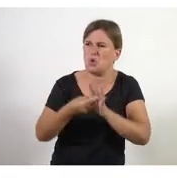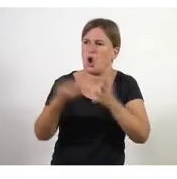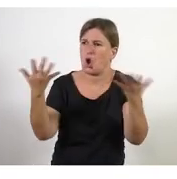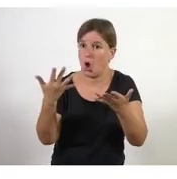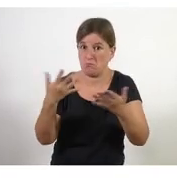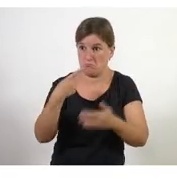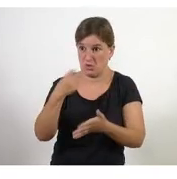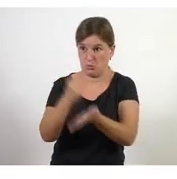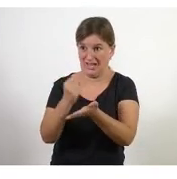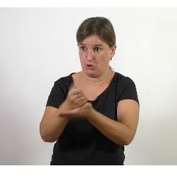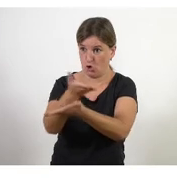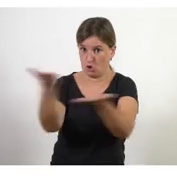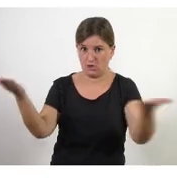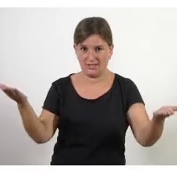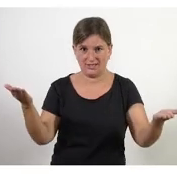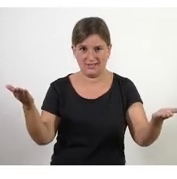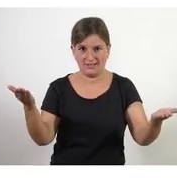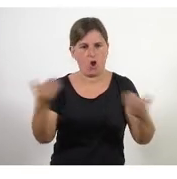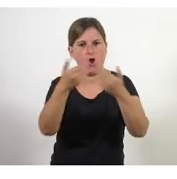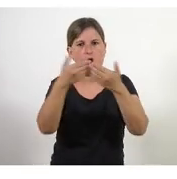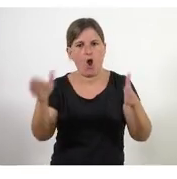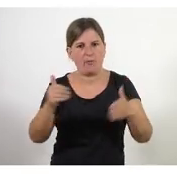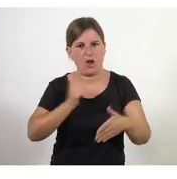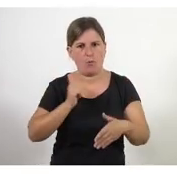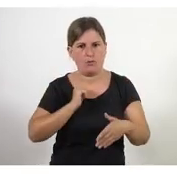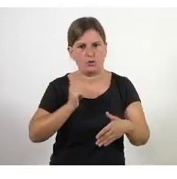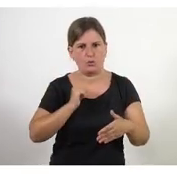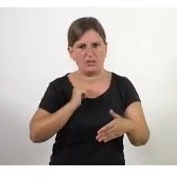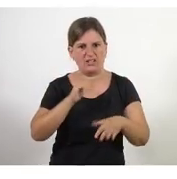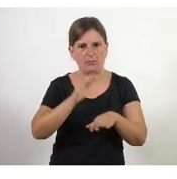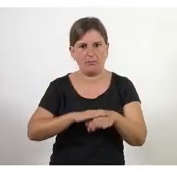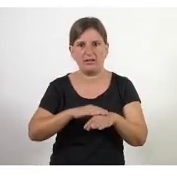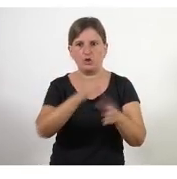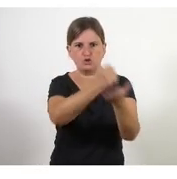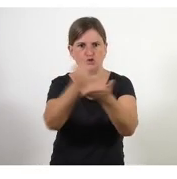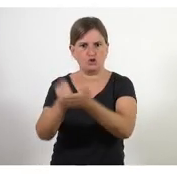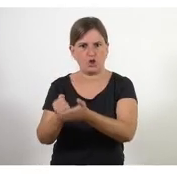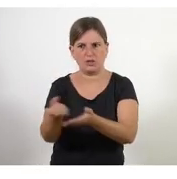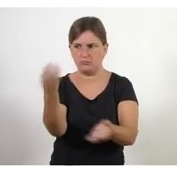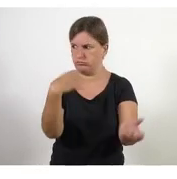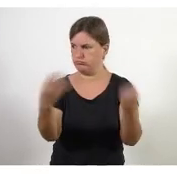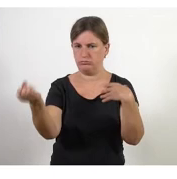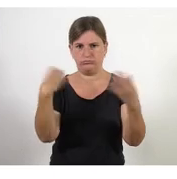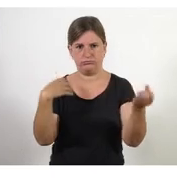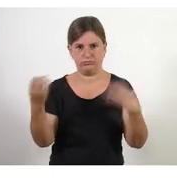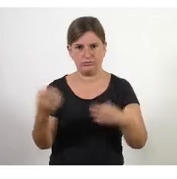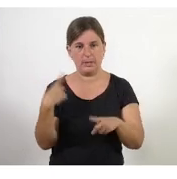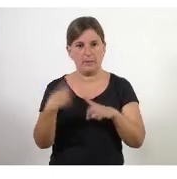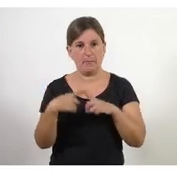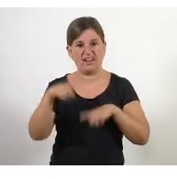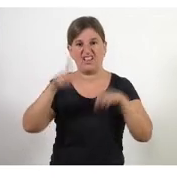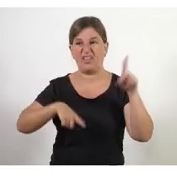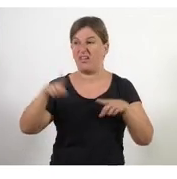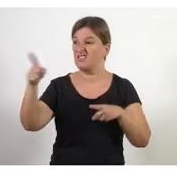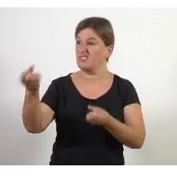obre aquesta oportunitat de deixar que ell digui potser resulta que que ha deixat